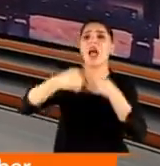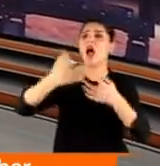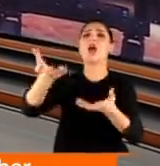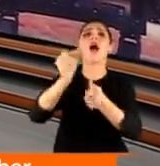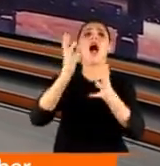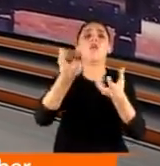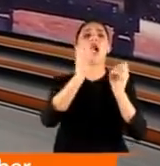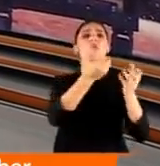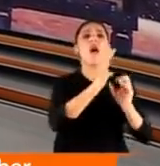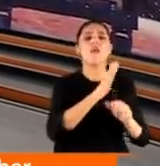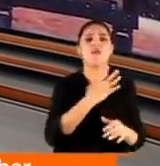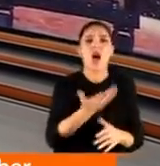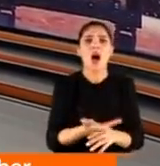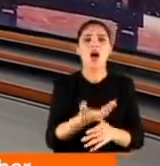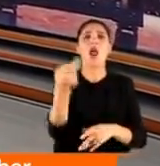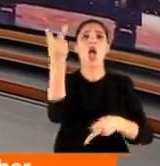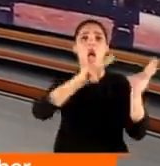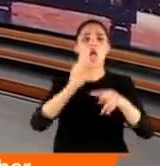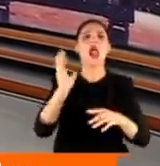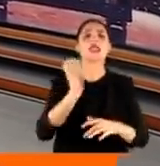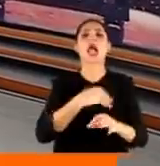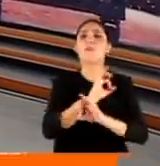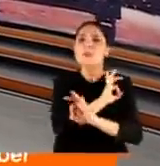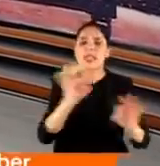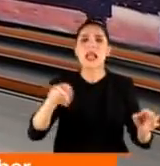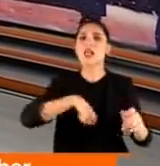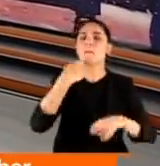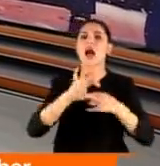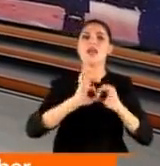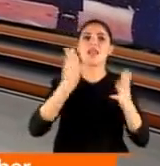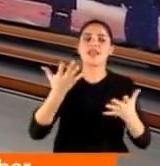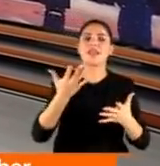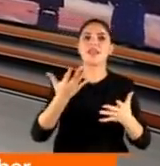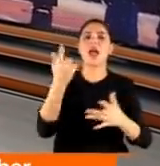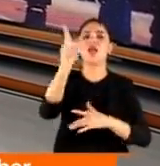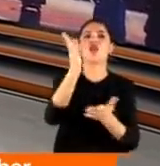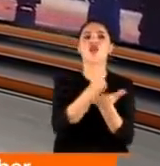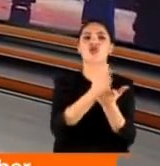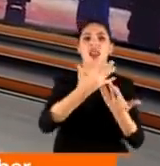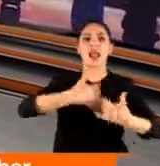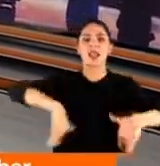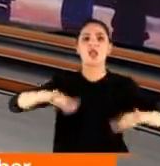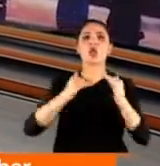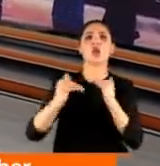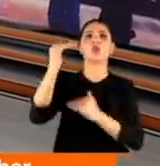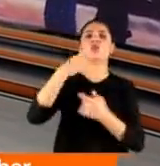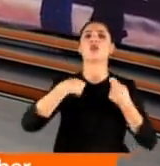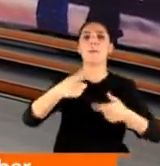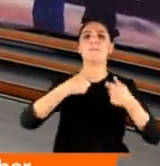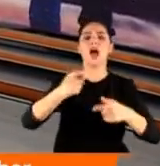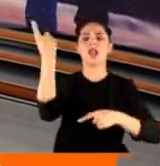bilgisi. Gerçekten kabus gibi. Yani ölüler sahipsiz. Bahanesi de var. Genelde cenaze törenlerinin yüksek